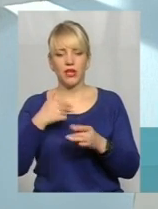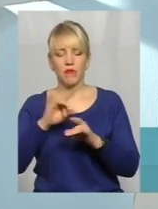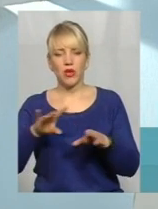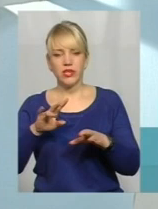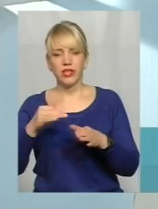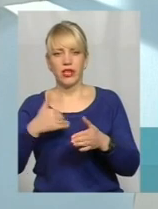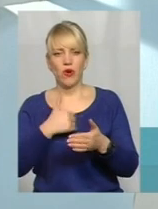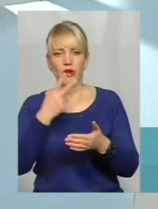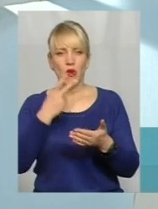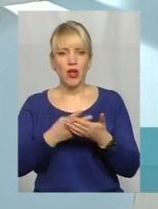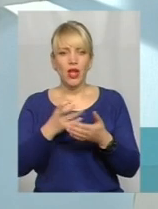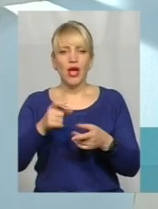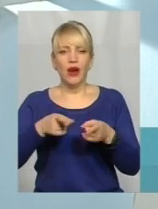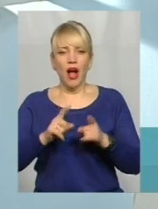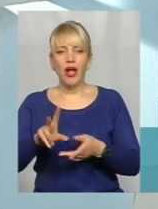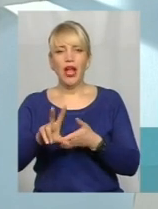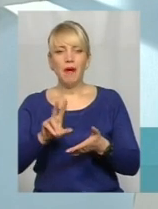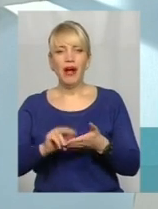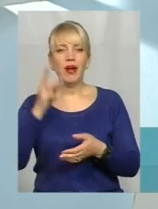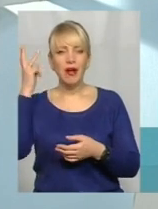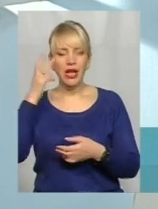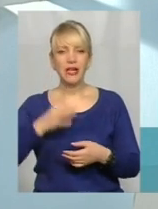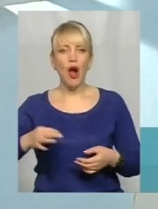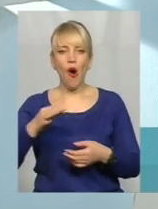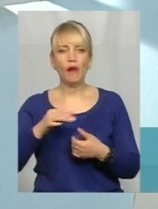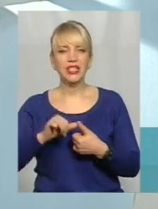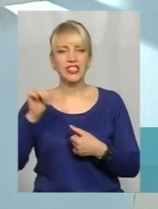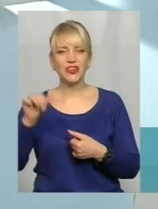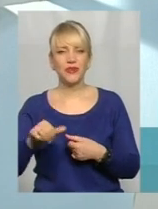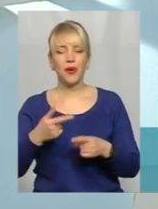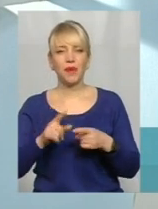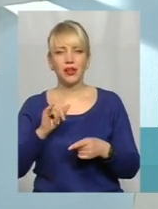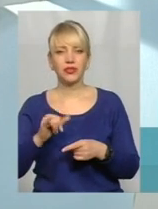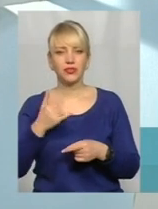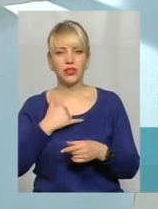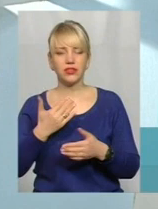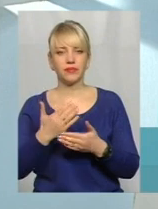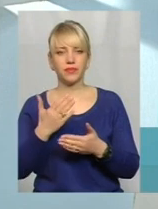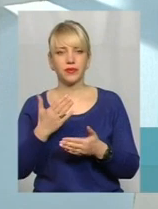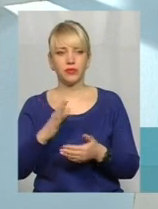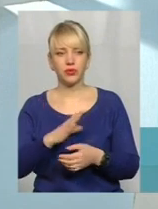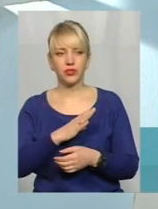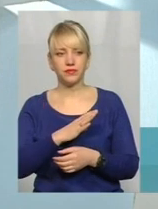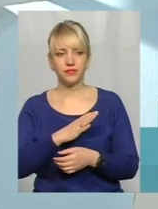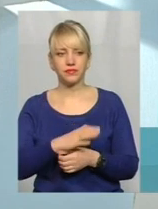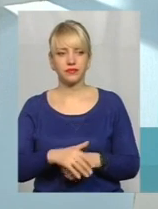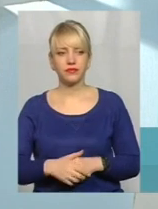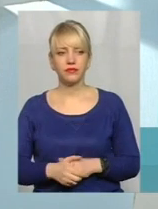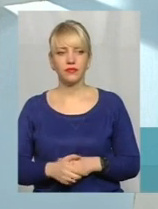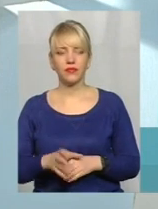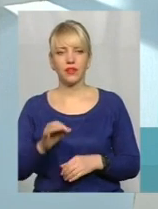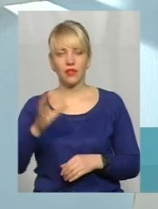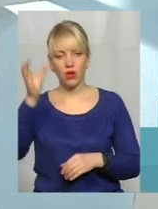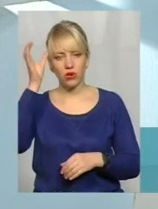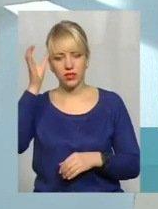показати на реальних прикладах і в Хмельницькій області, зокрема. У нас буде другий день, до речі, виділений саме на такі освітні